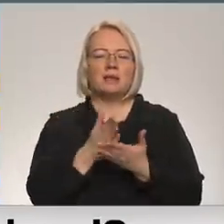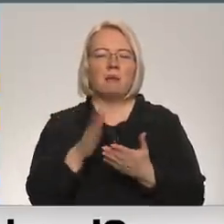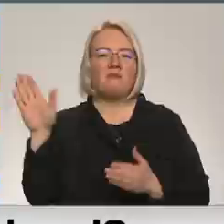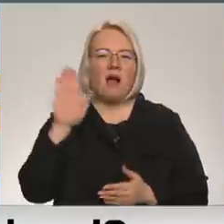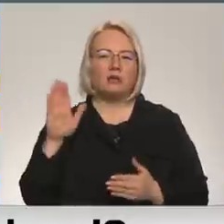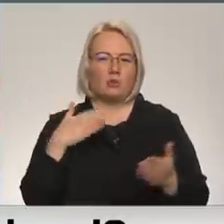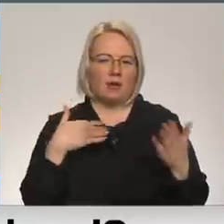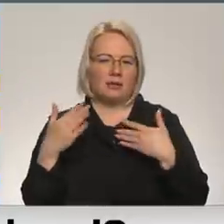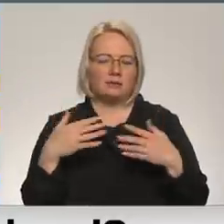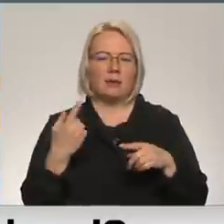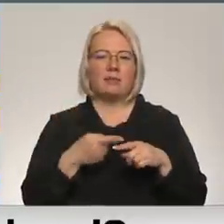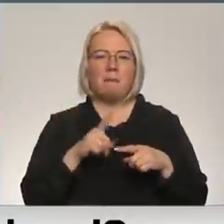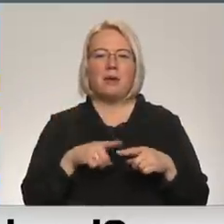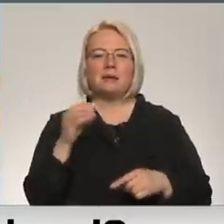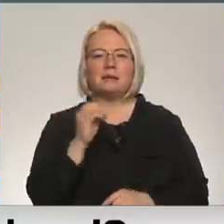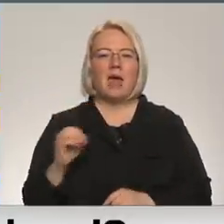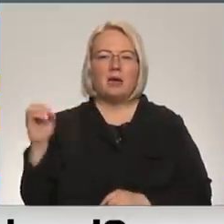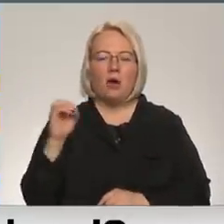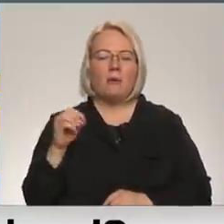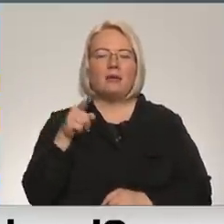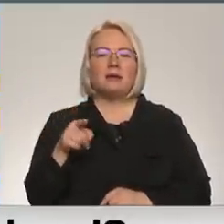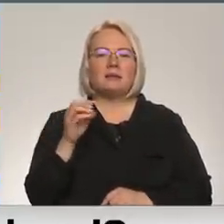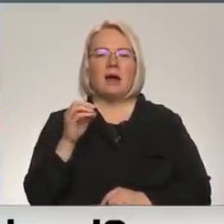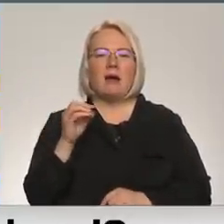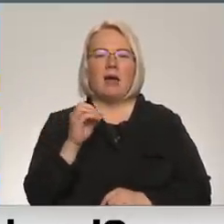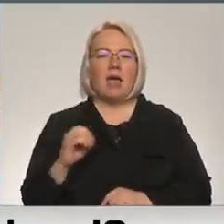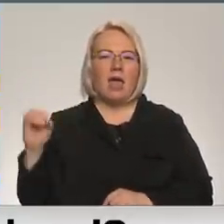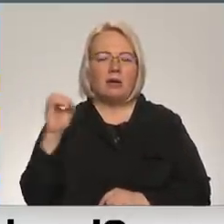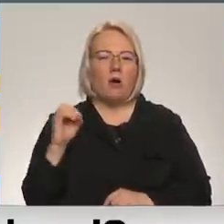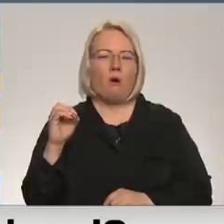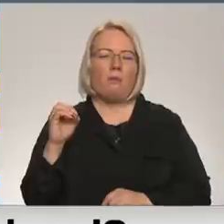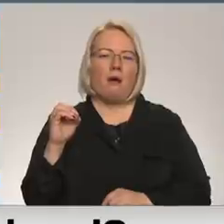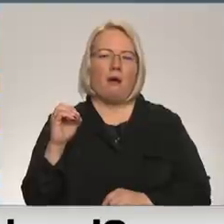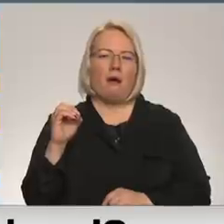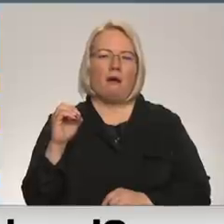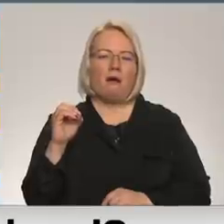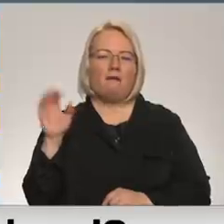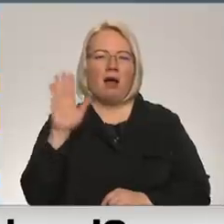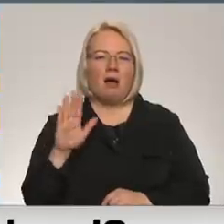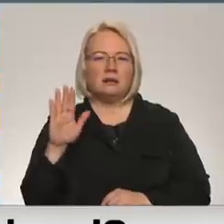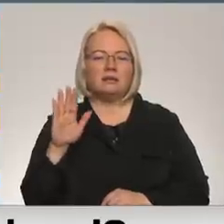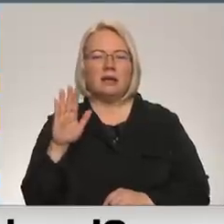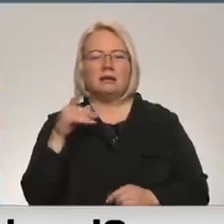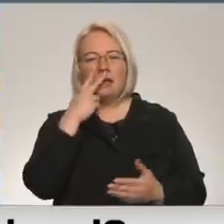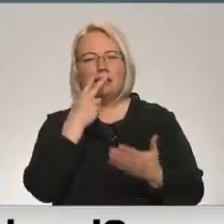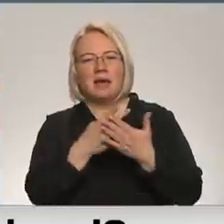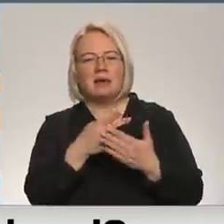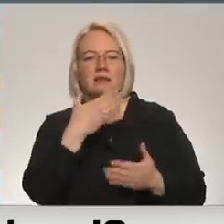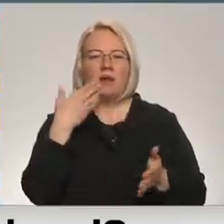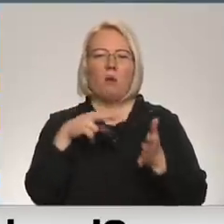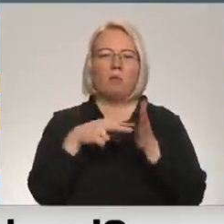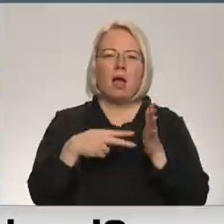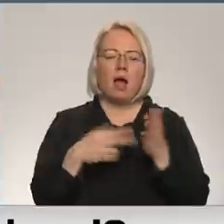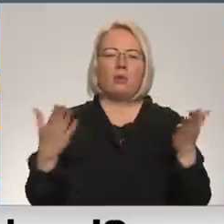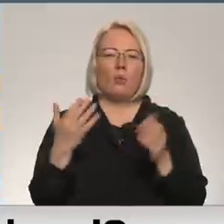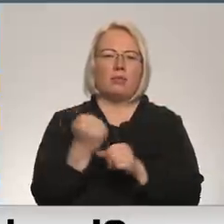Tāpēc tas, Rietuma valsts kārtējo reizi izskatās, ka viņam nav plāna, ko